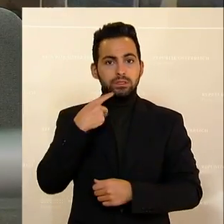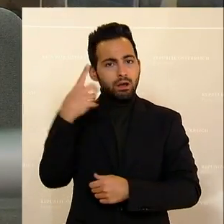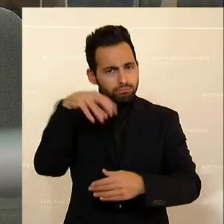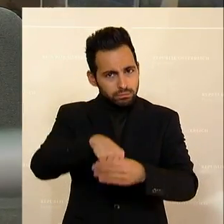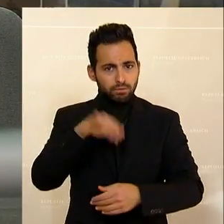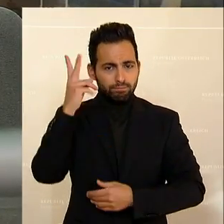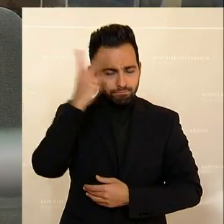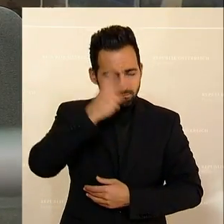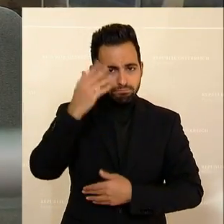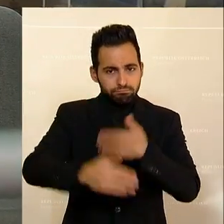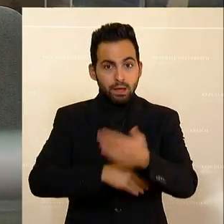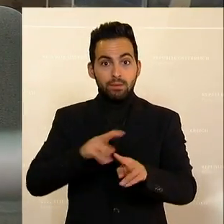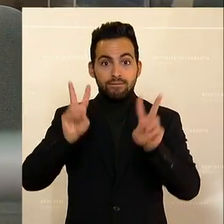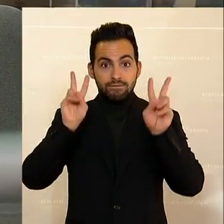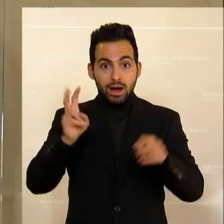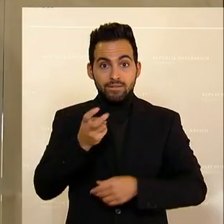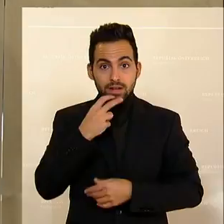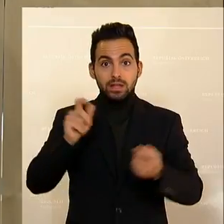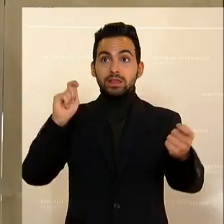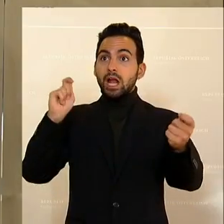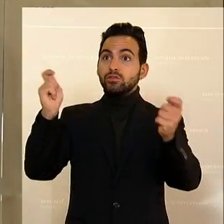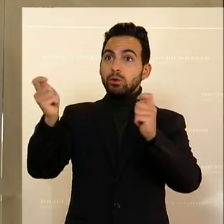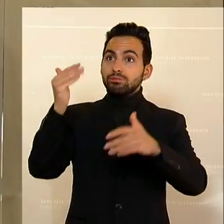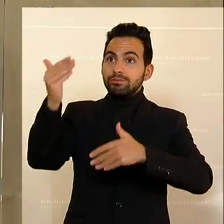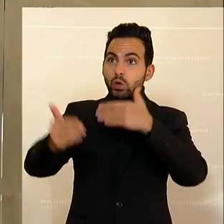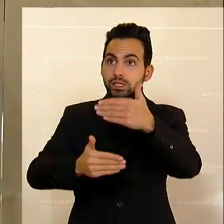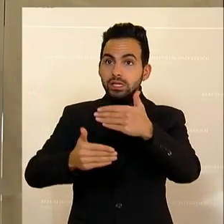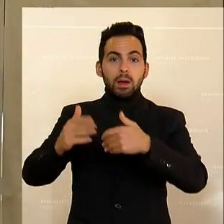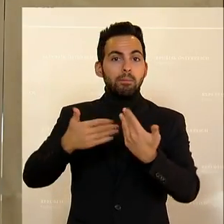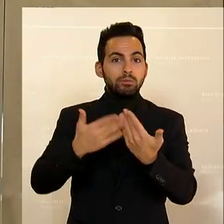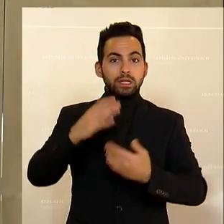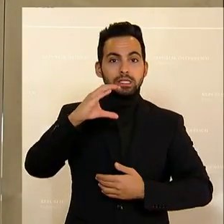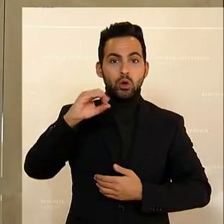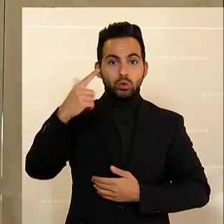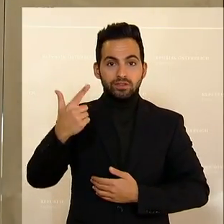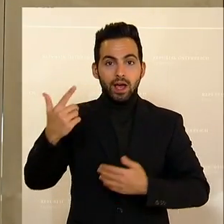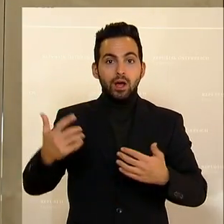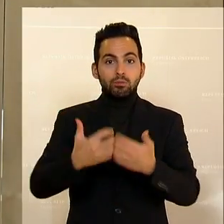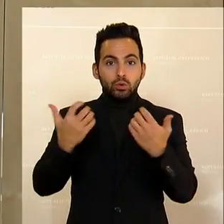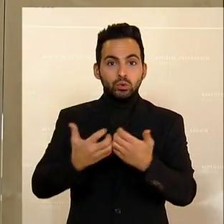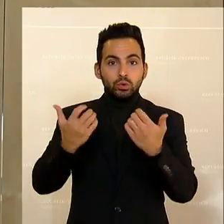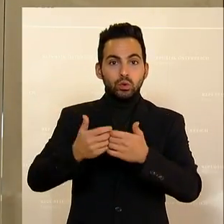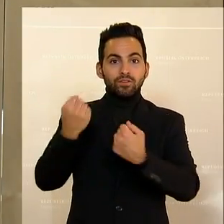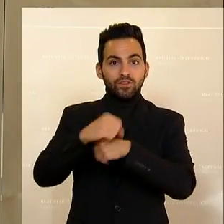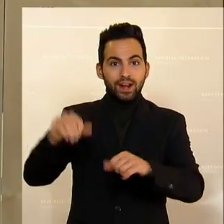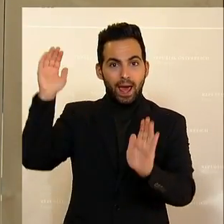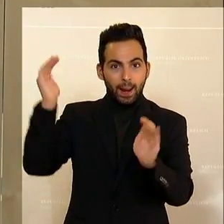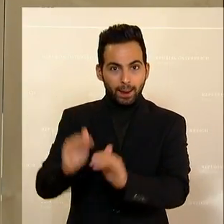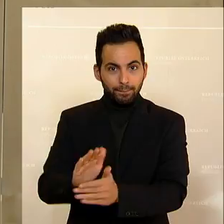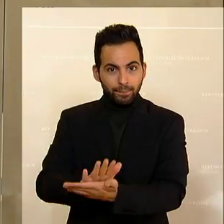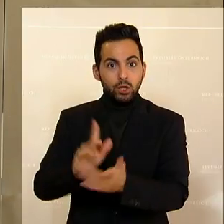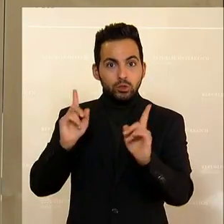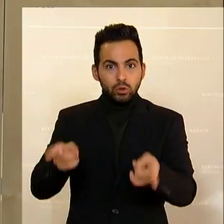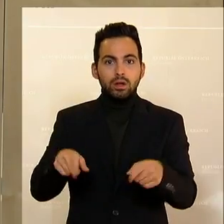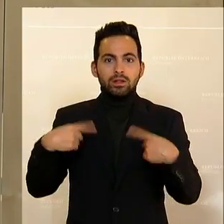wenn wir das wollen, dass wir Transformationsprozesse zu CO2-freier Produktion wollen, dann müssen wir